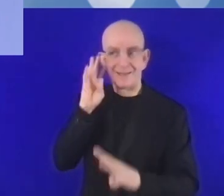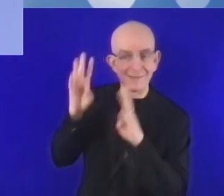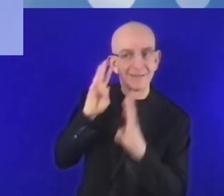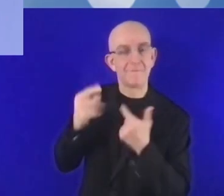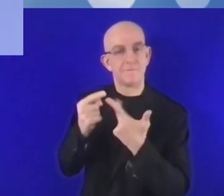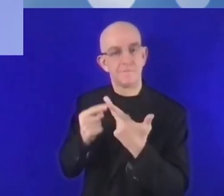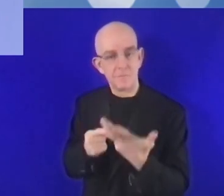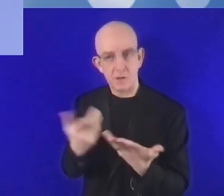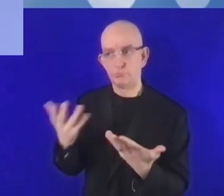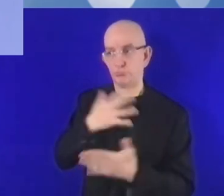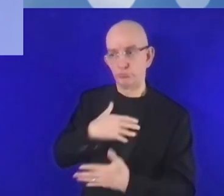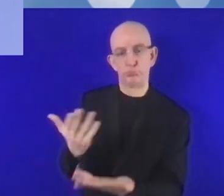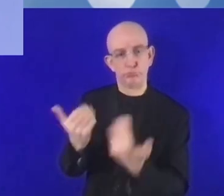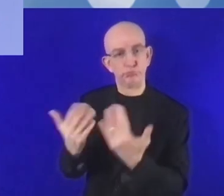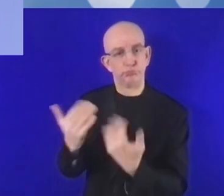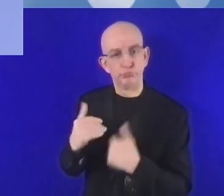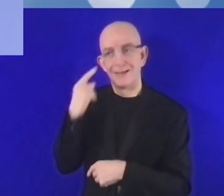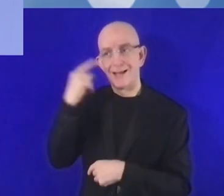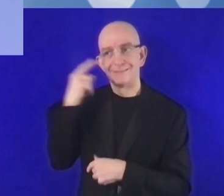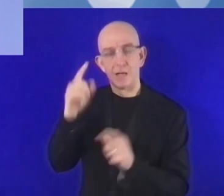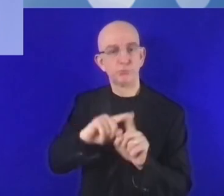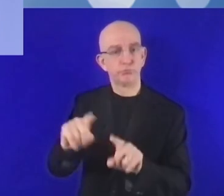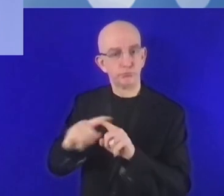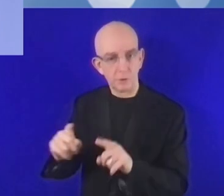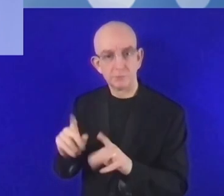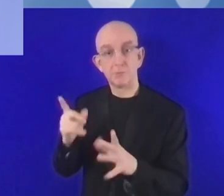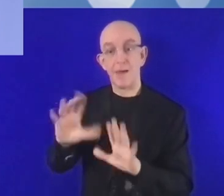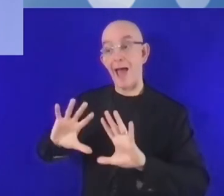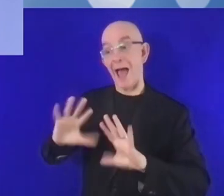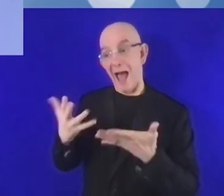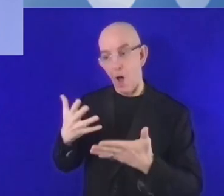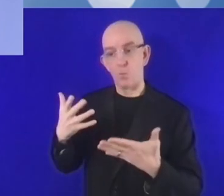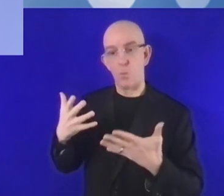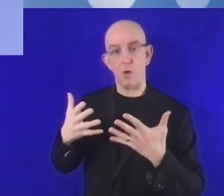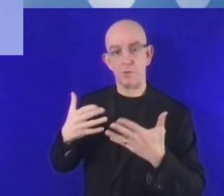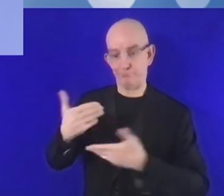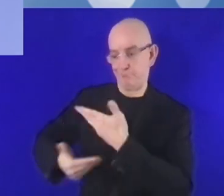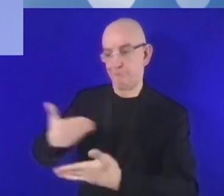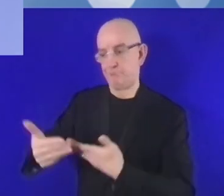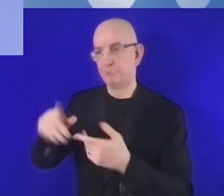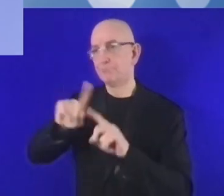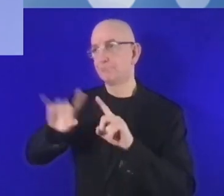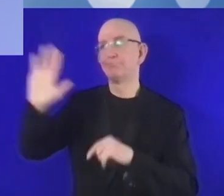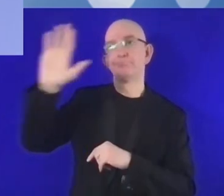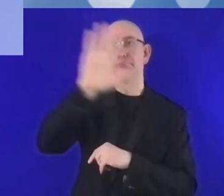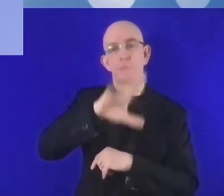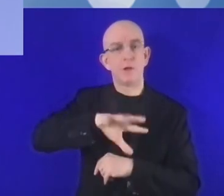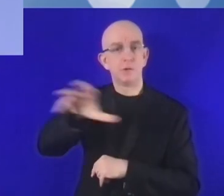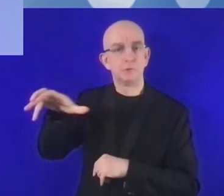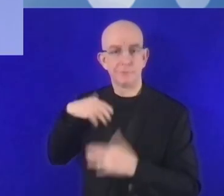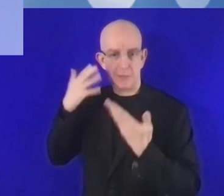للاختيار بينها. إذ يستطيع هناك المستثمرين